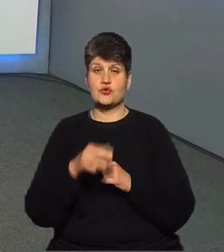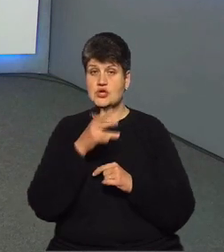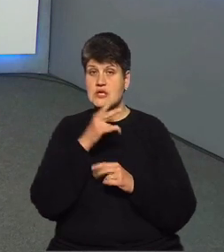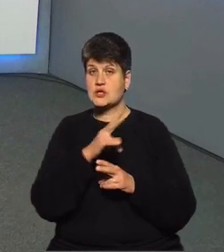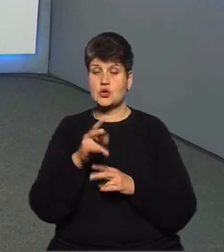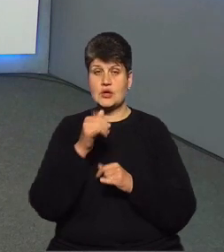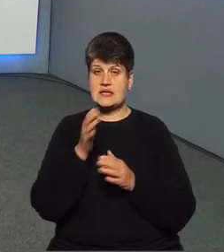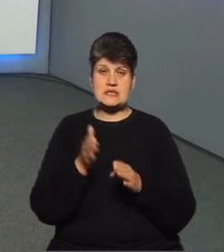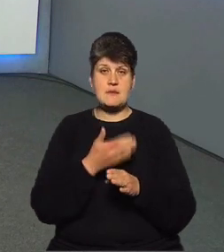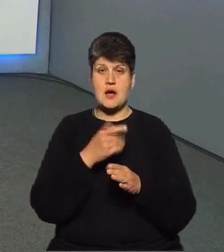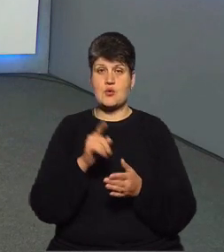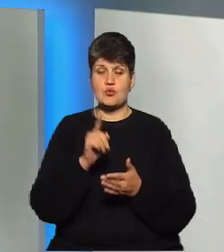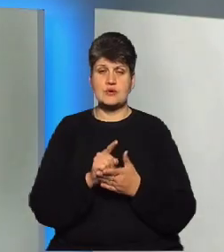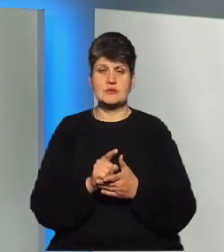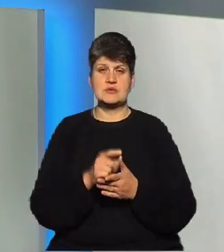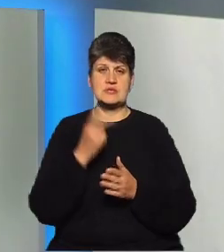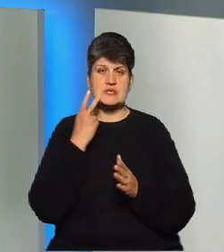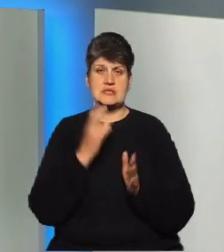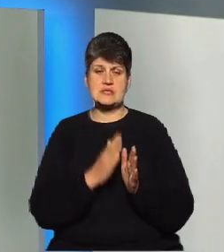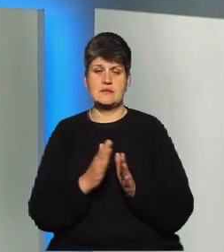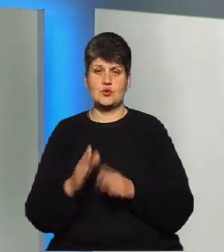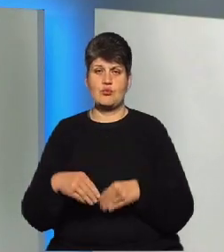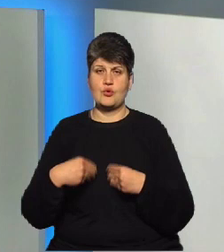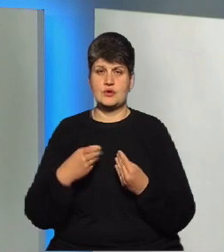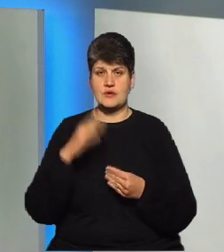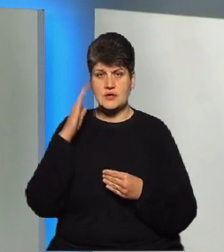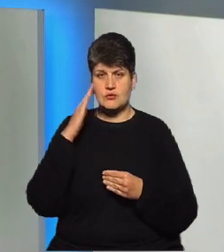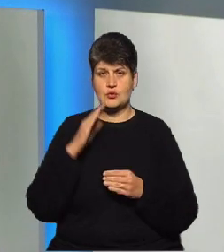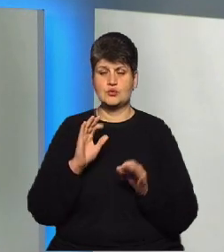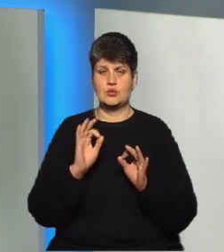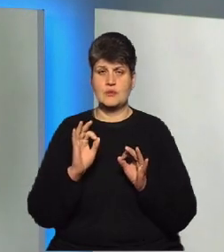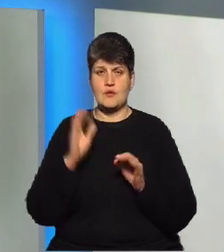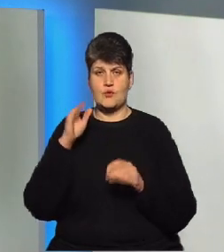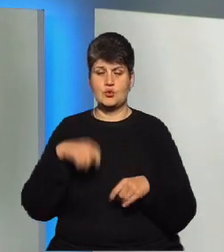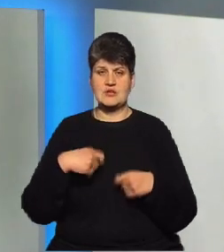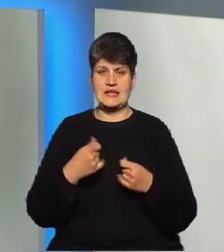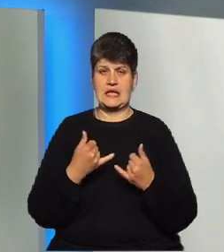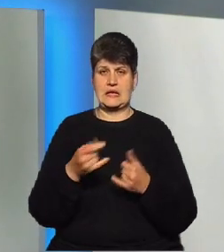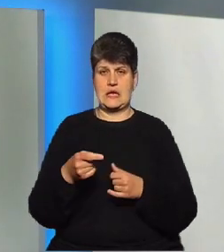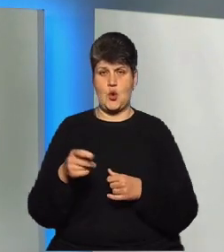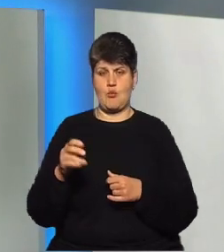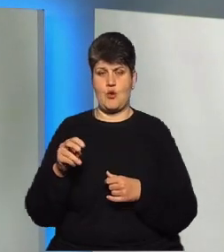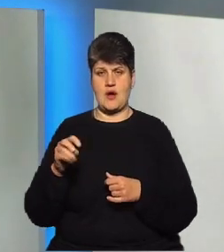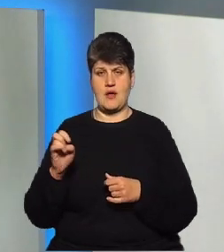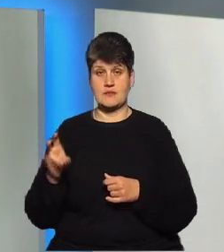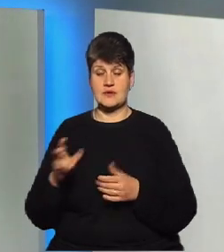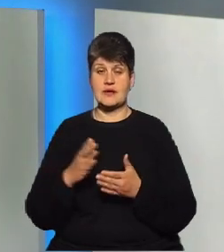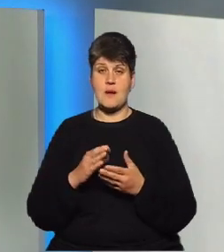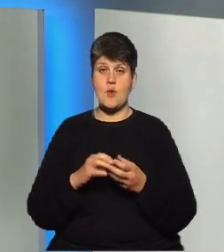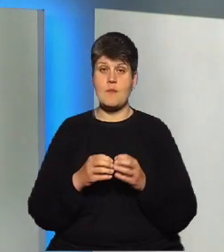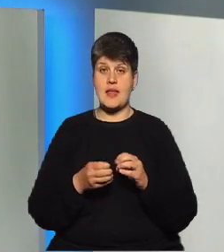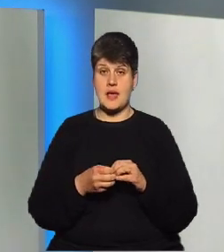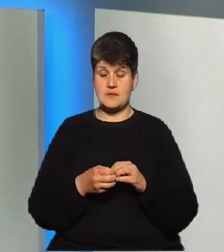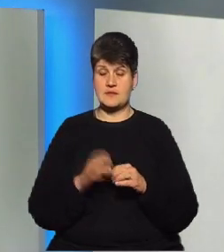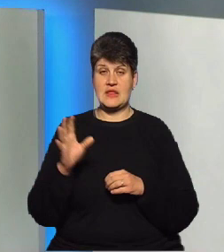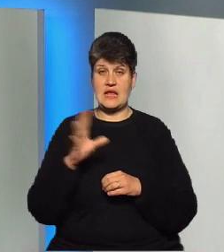щоденно, систематично подавати належне водопостачання для Тренополян. І є проблема, тому що не всі об'єкти